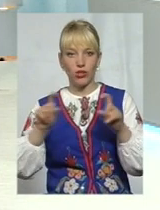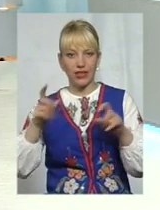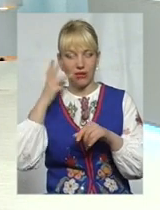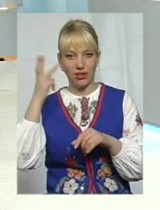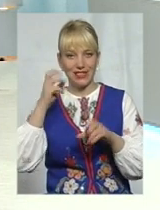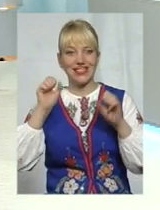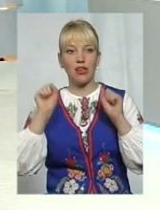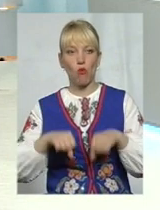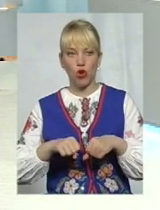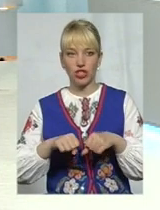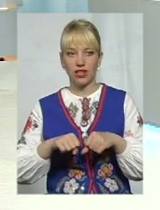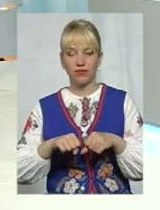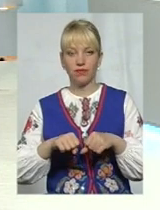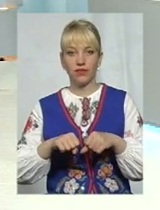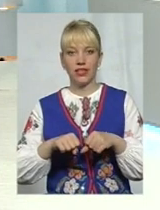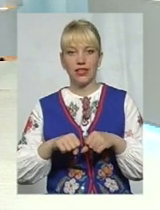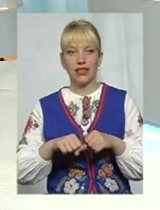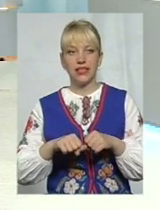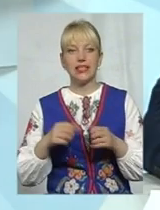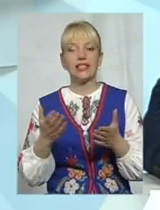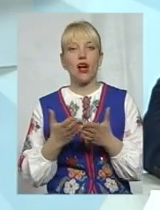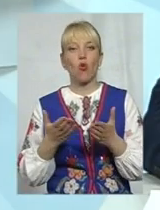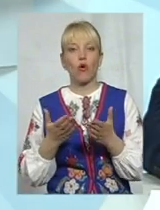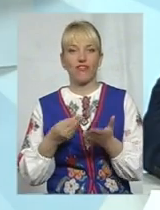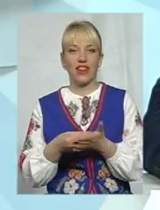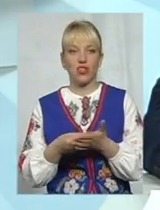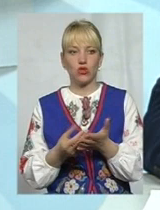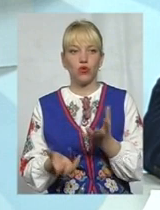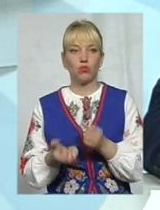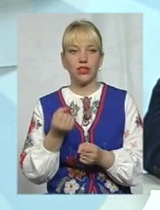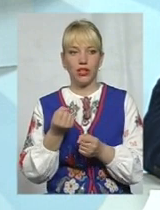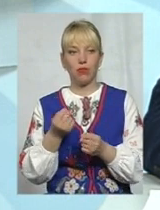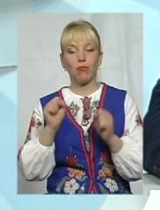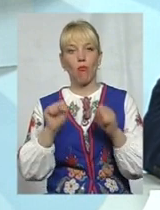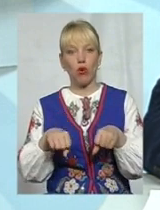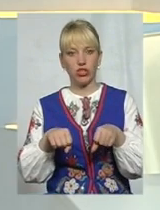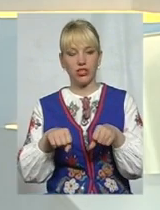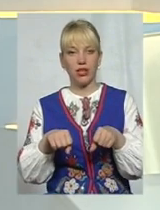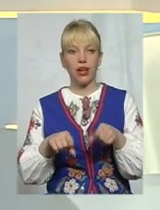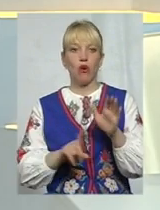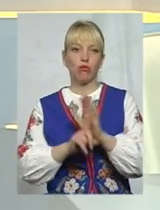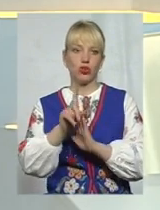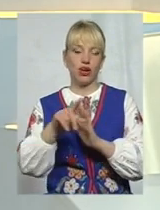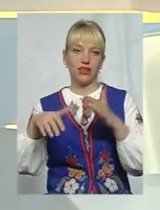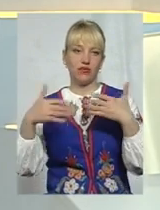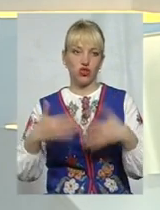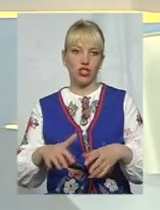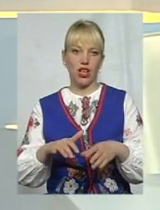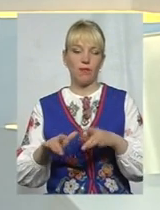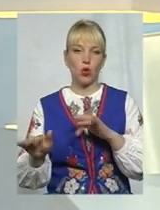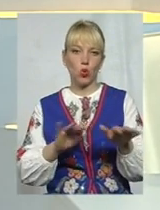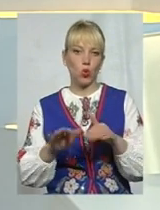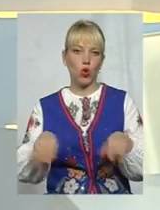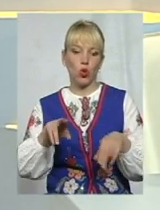можна і за якої фінансової підтримки можна почати вже рух до